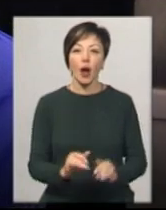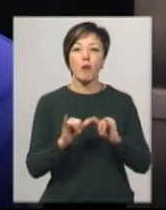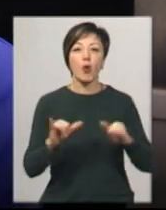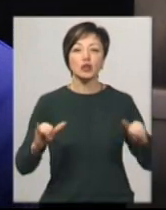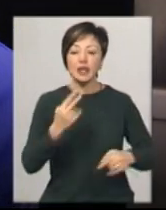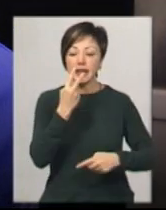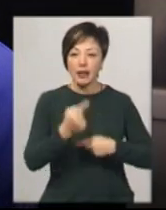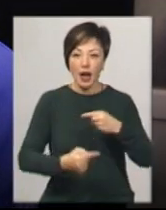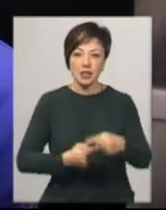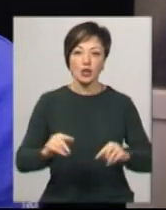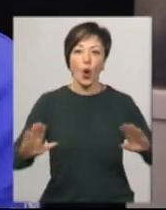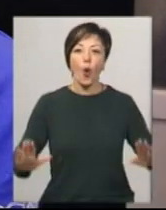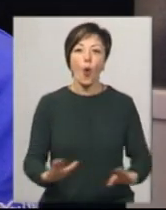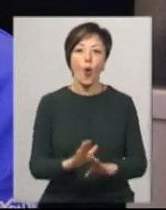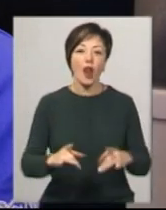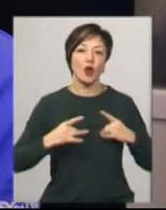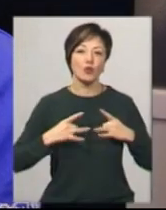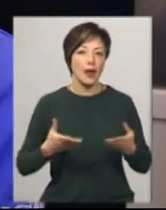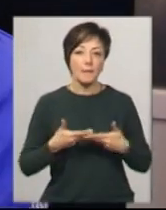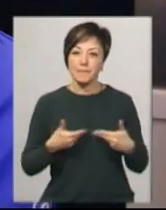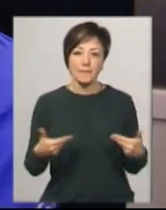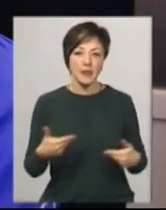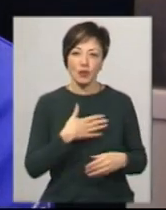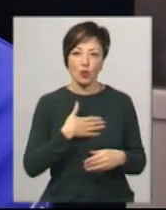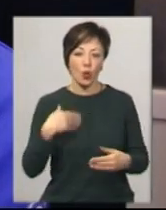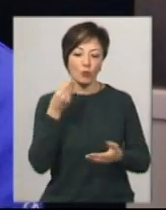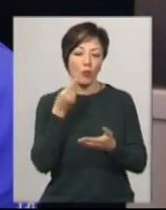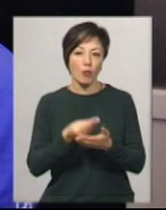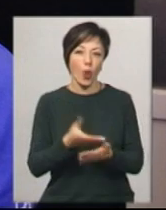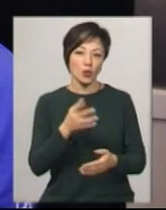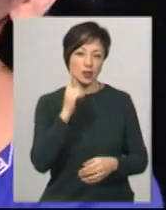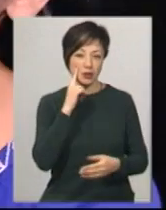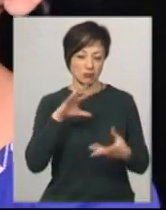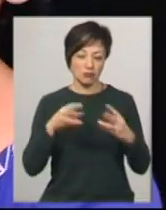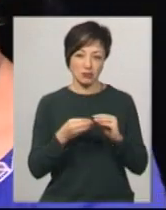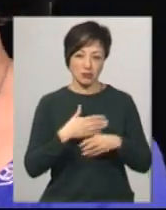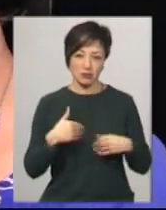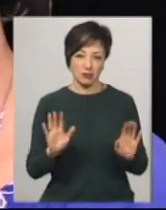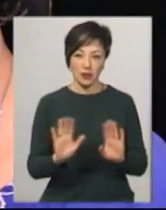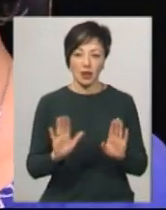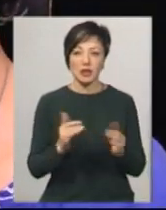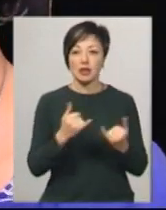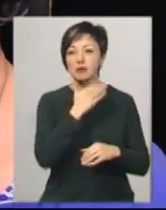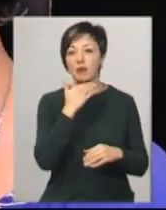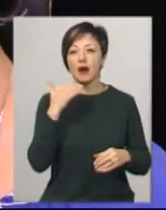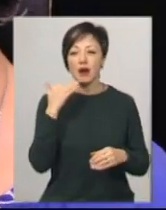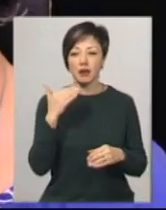традицій колядування, тобто ми не збираємося оцінювати майстерність учасників. Зараз дуже багато